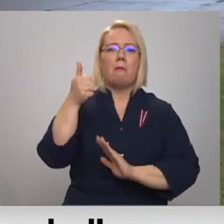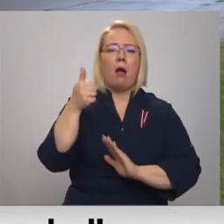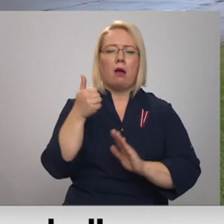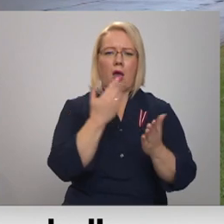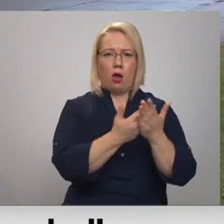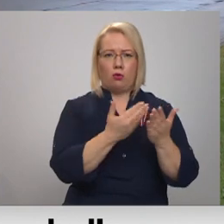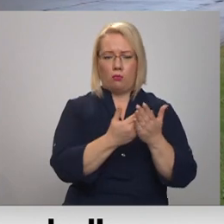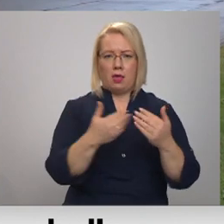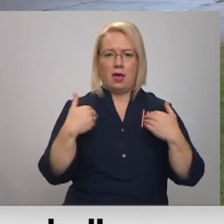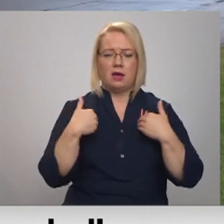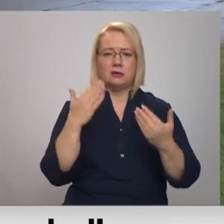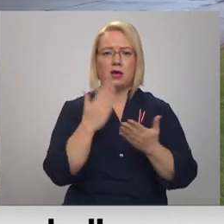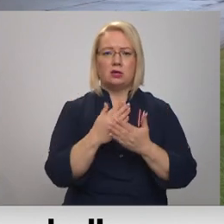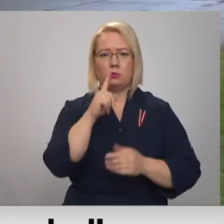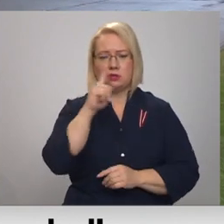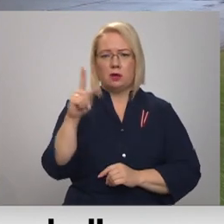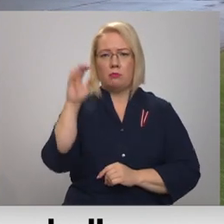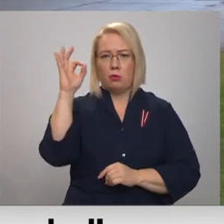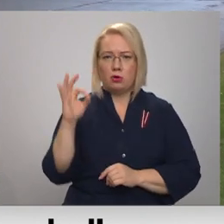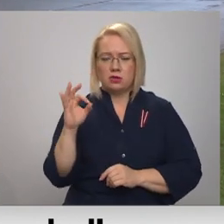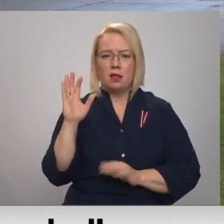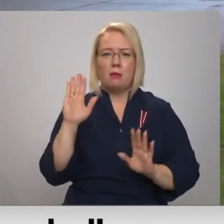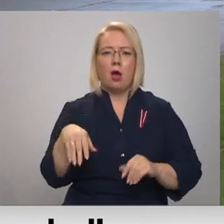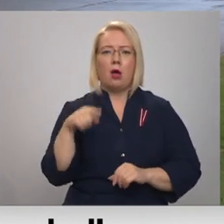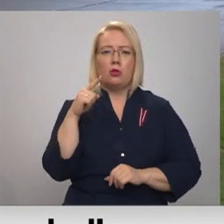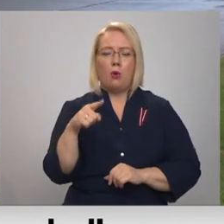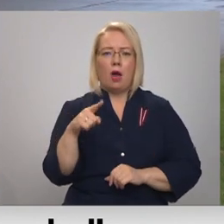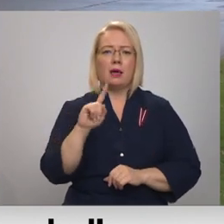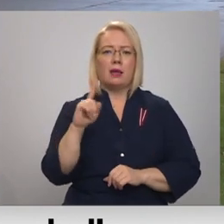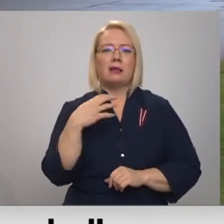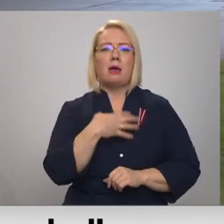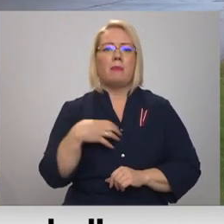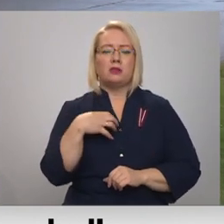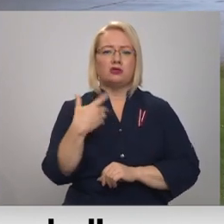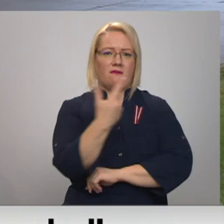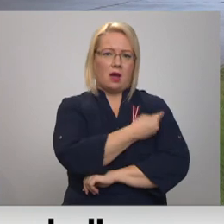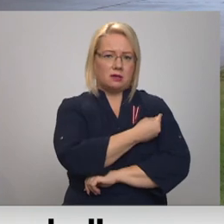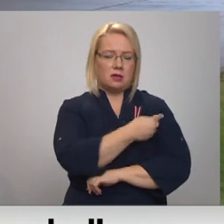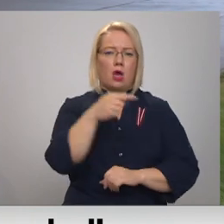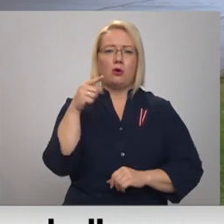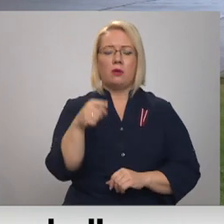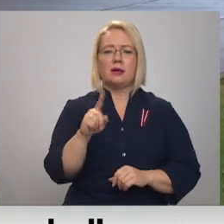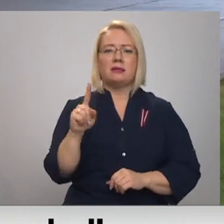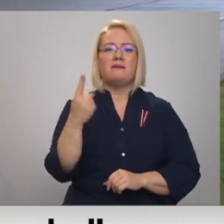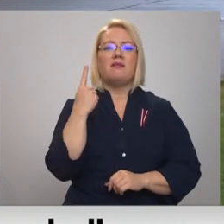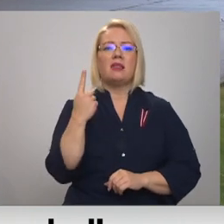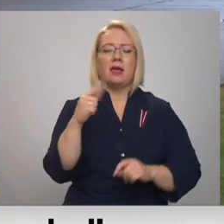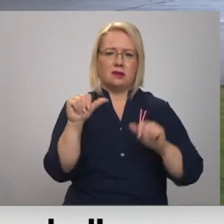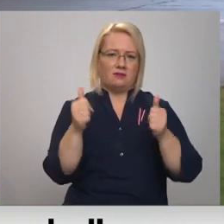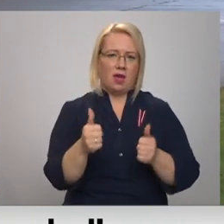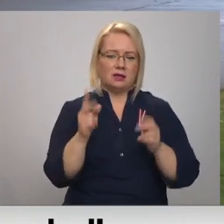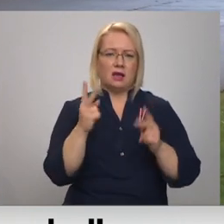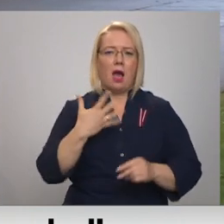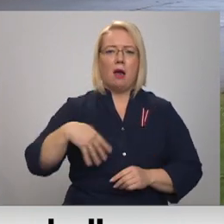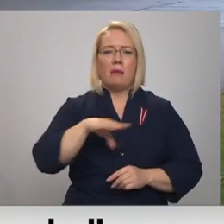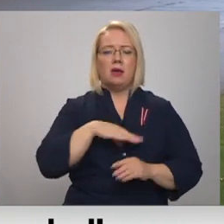Es esmu 100% par to, kā ir nepieciešama vakcinācija, jo tas ir tas vienīgais līdzieklis, kā